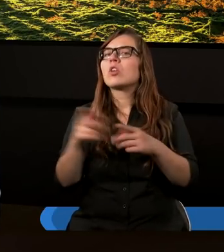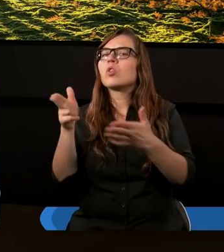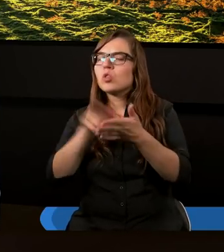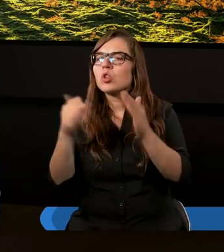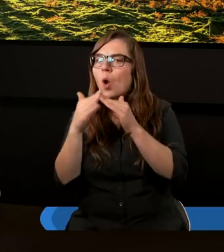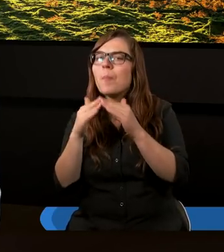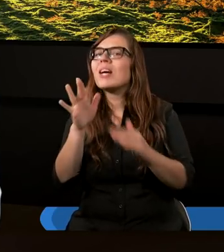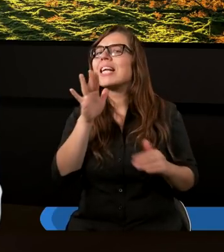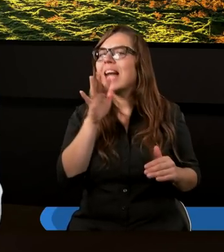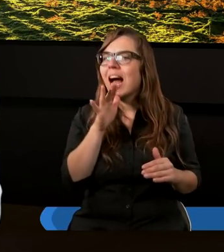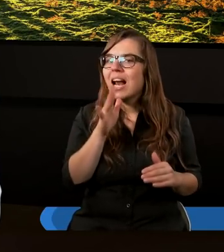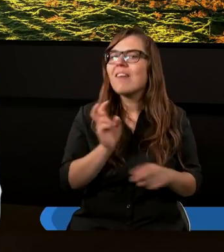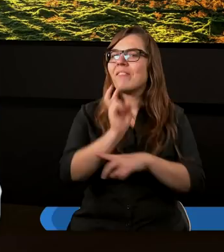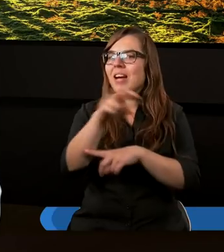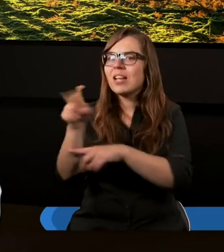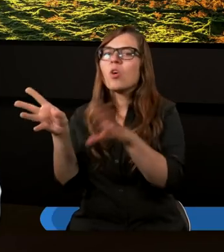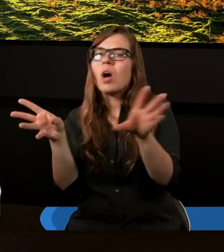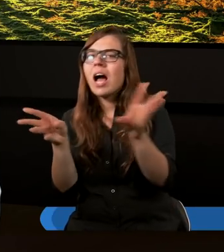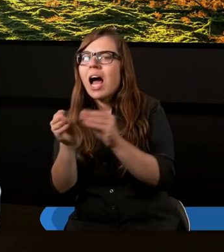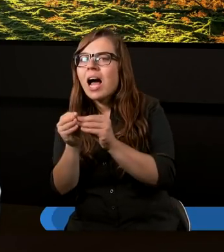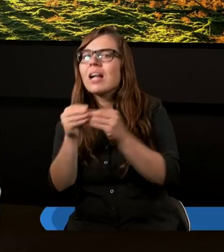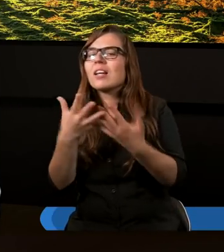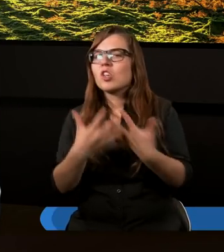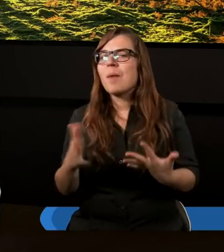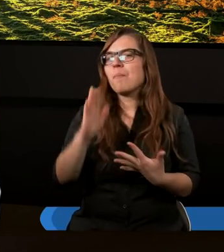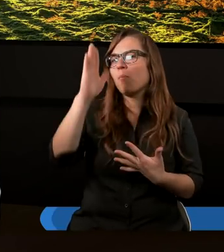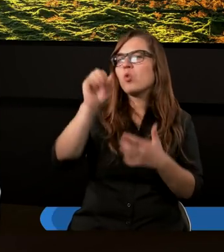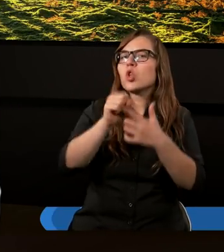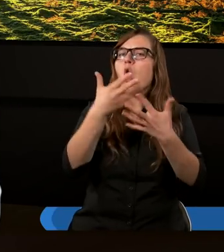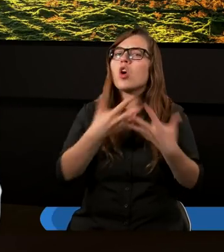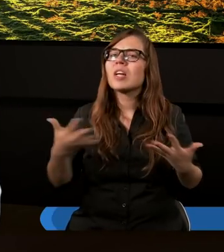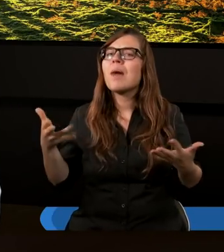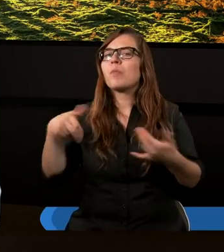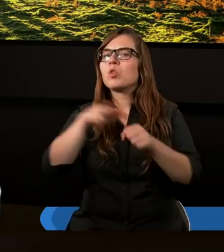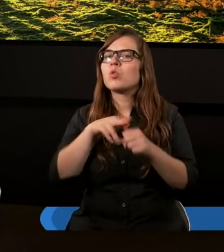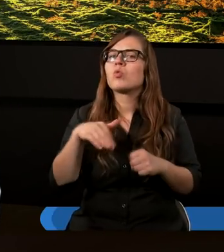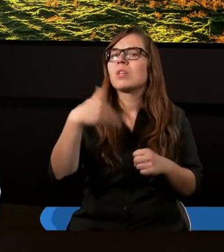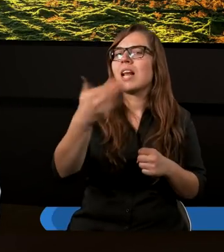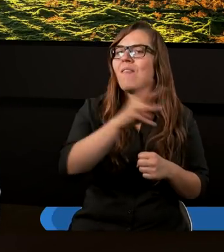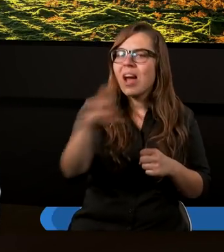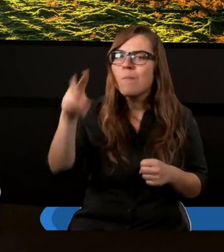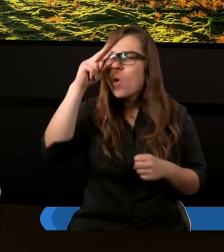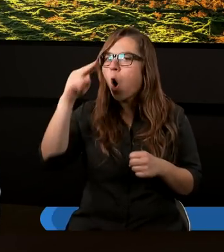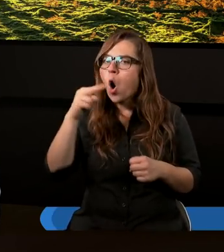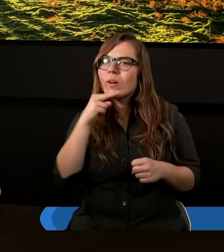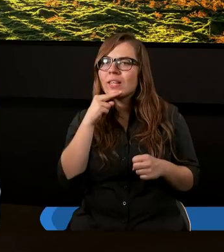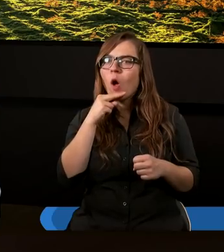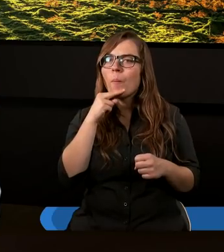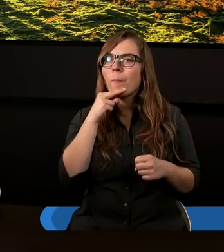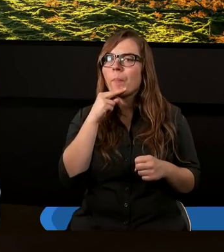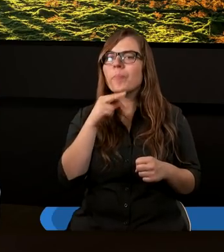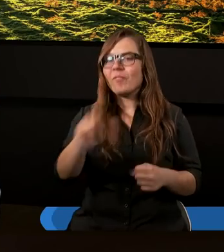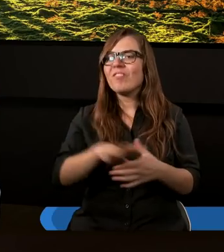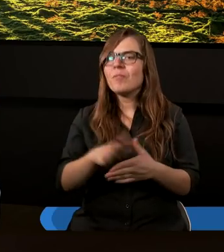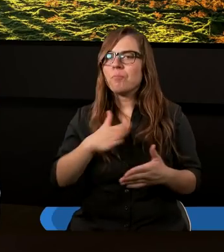domu Izraela i wejdą razem z ziemi północnej do ziemi, którą dałem waszym ojcom dziedziczne